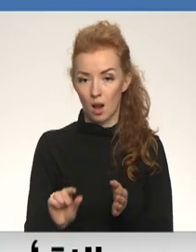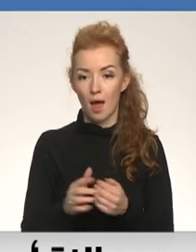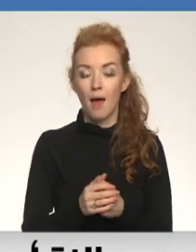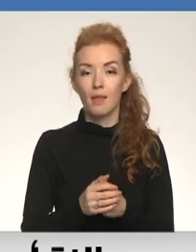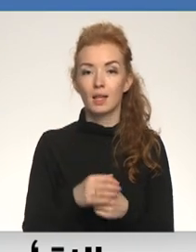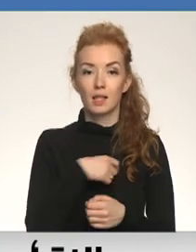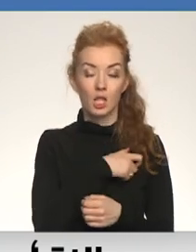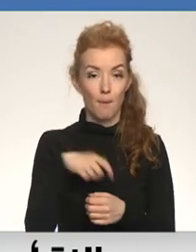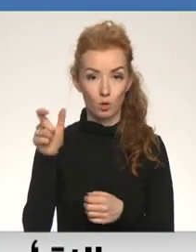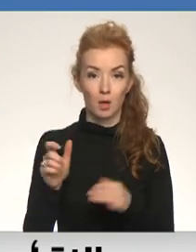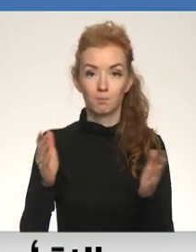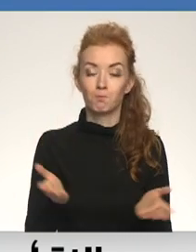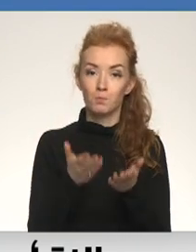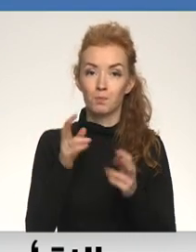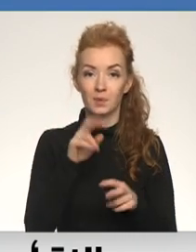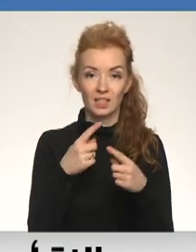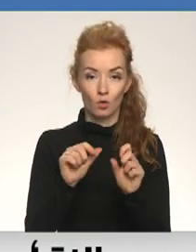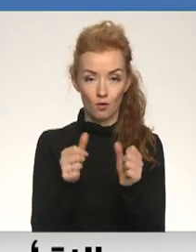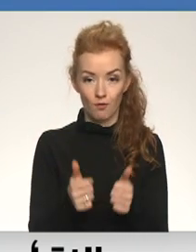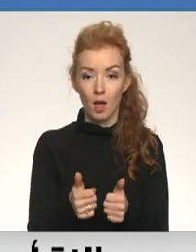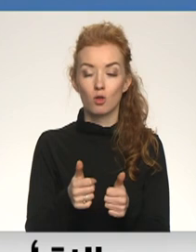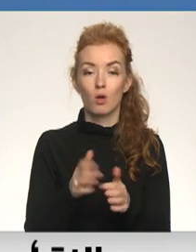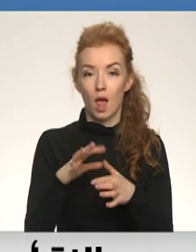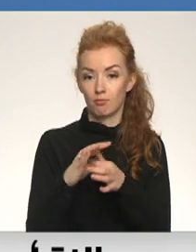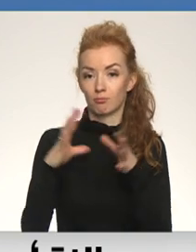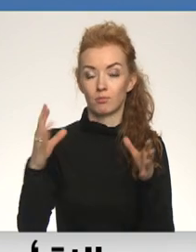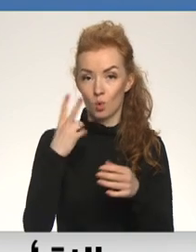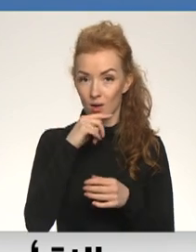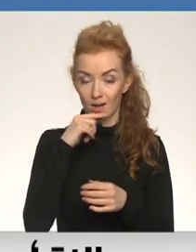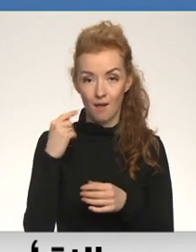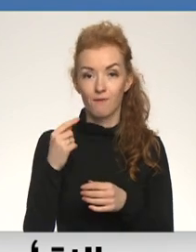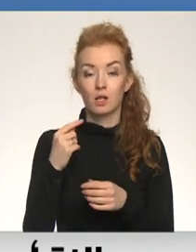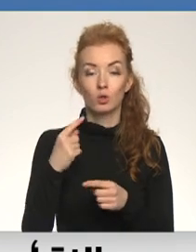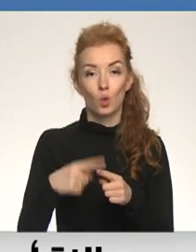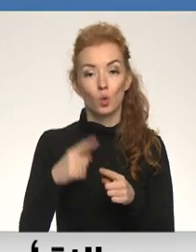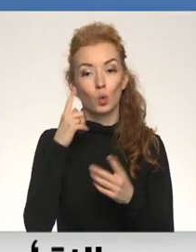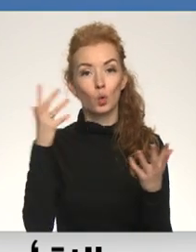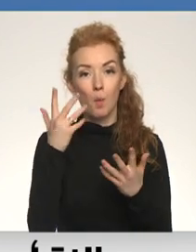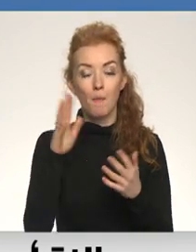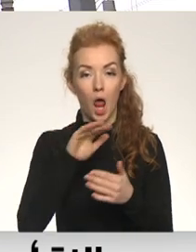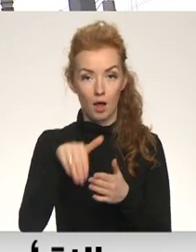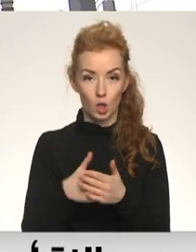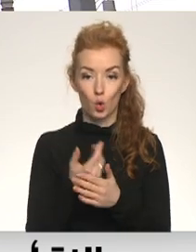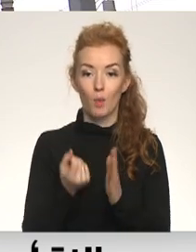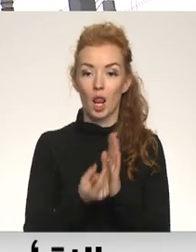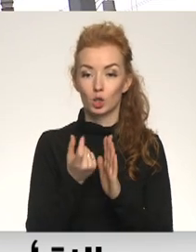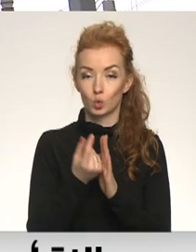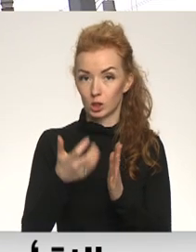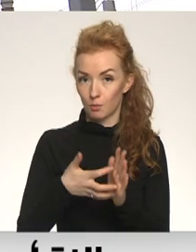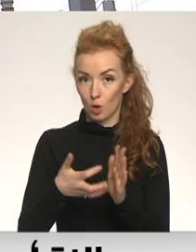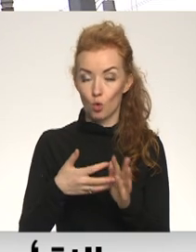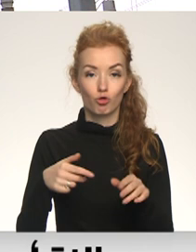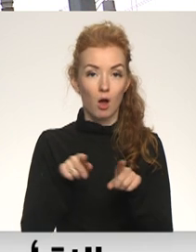deputāta rosina meklēt citas iespējas enerģetiskajai neatgrībai, piemēram, pēc iespējas vairāk domāt par atjūnojamo resursu izmantošanu.